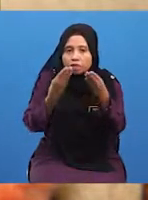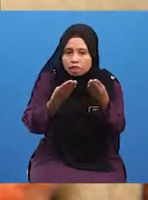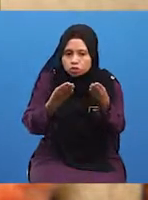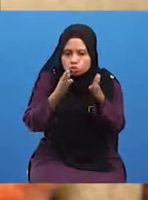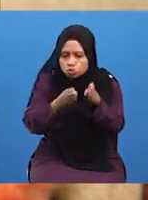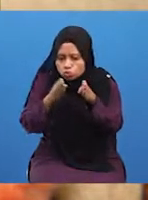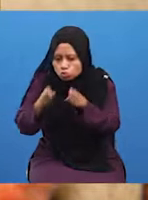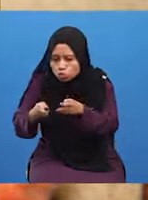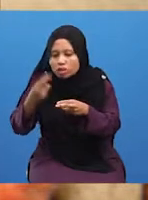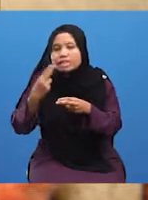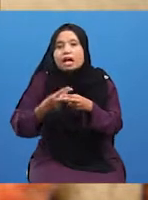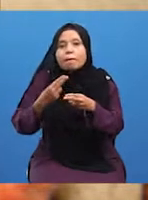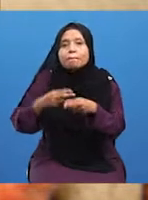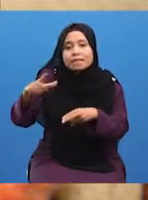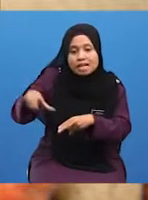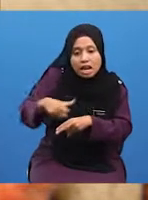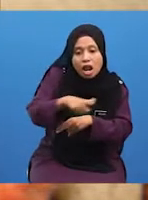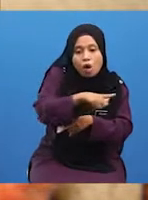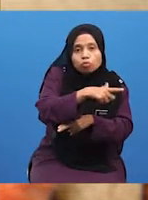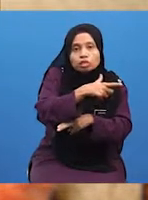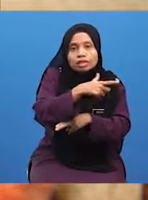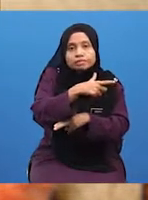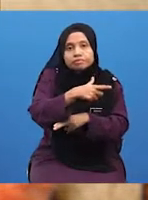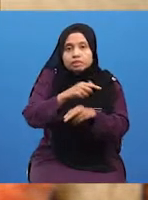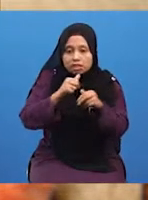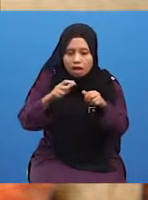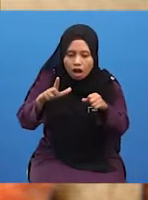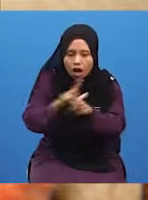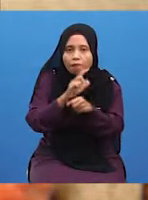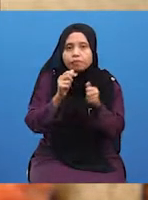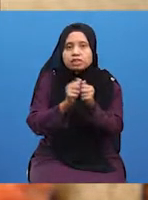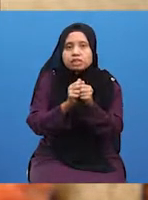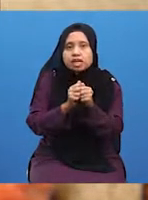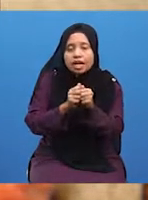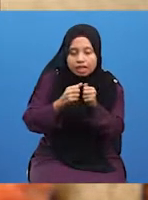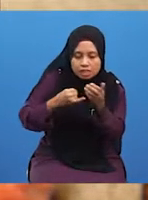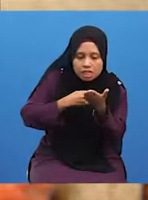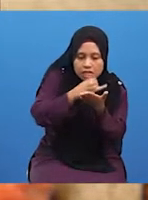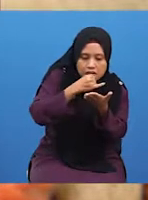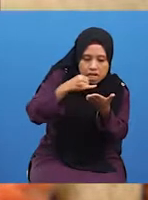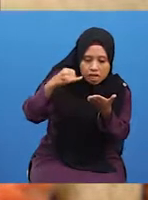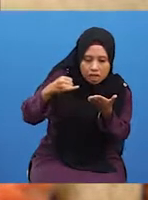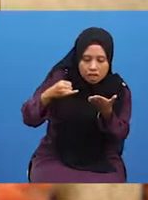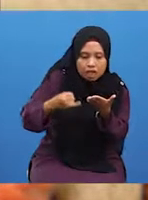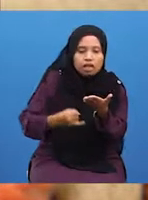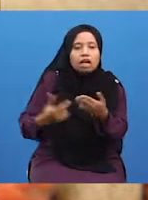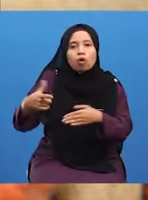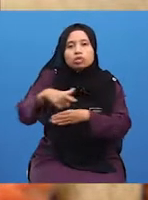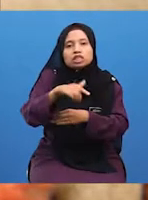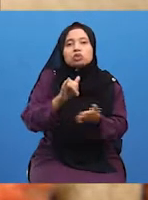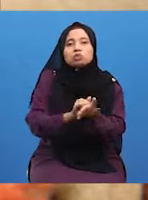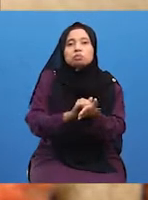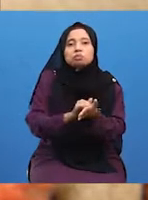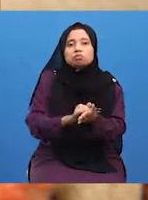menyusun nama-nama lautan secara kronologi lengkap dengan lakaran nama lautan berkenaan.